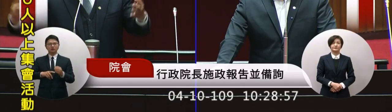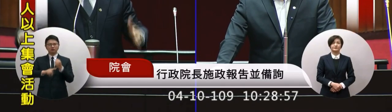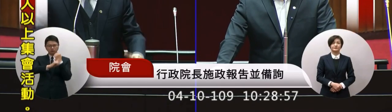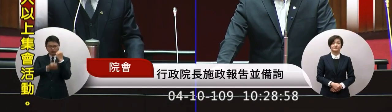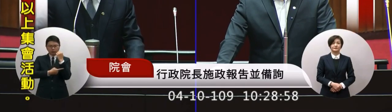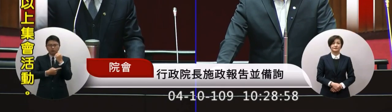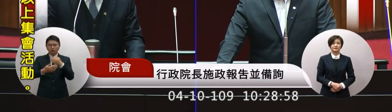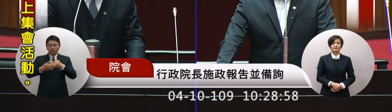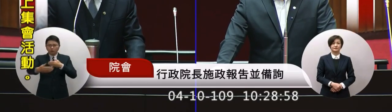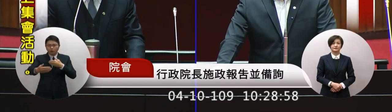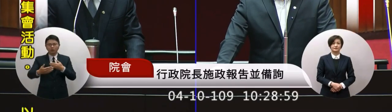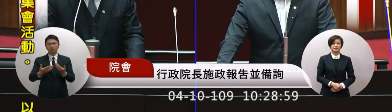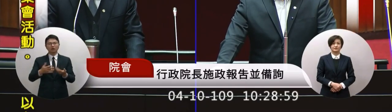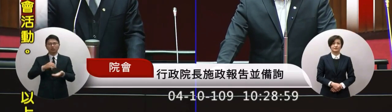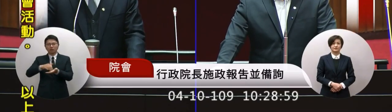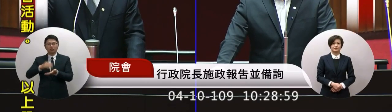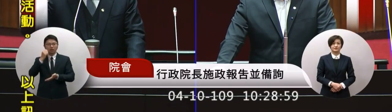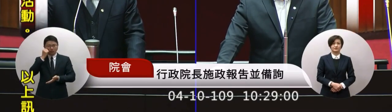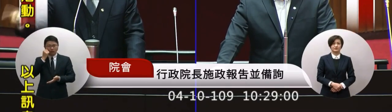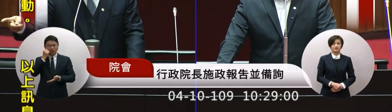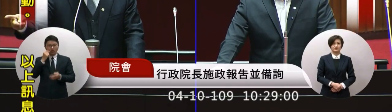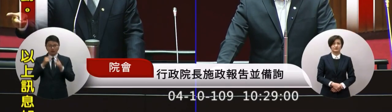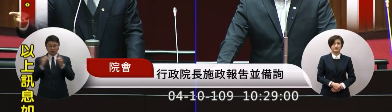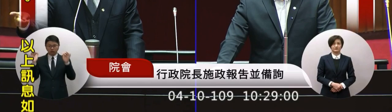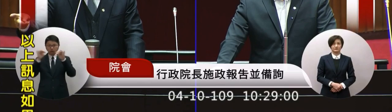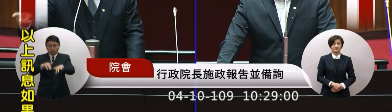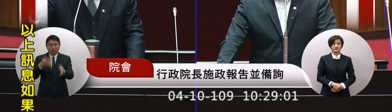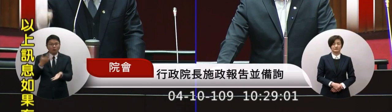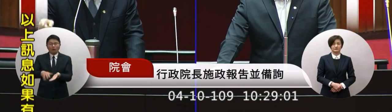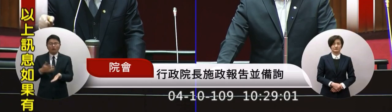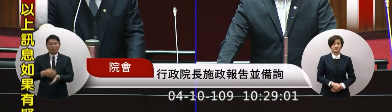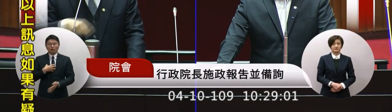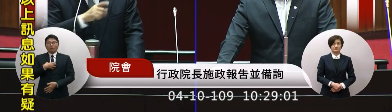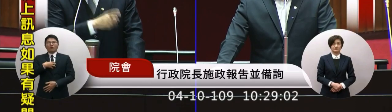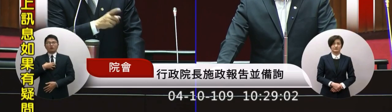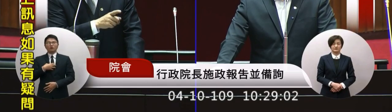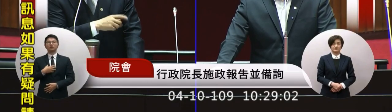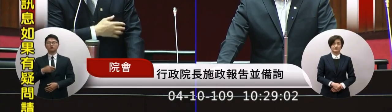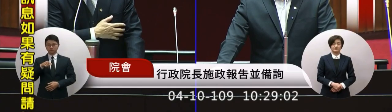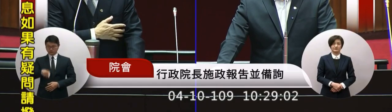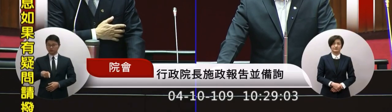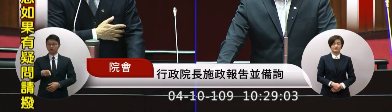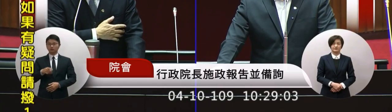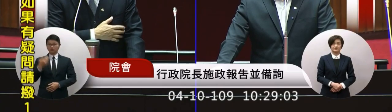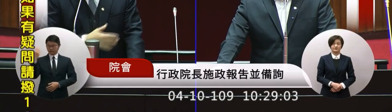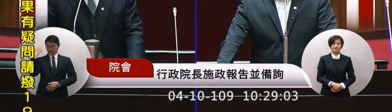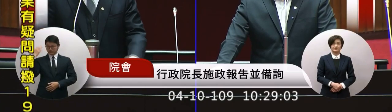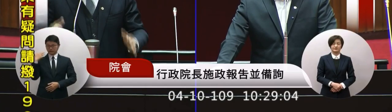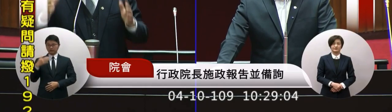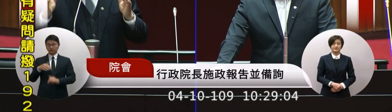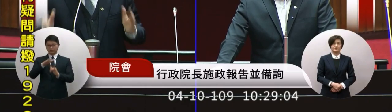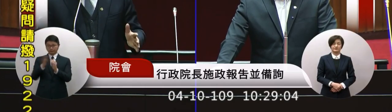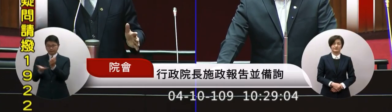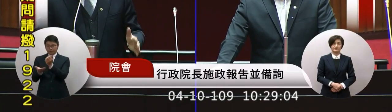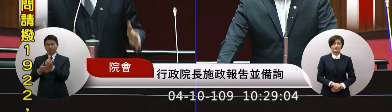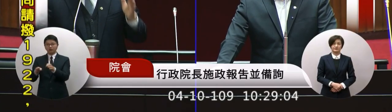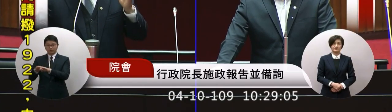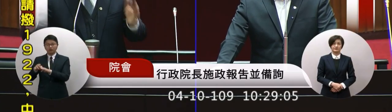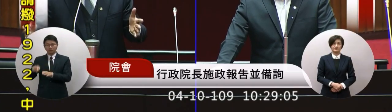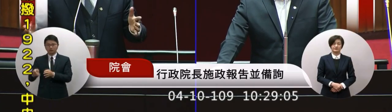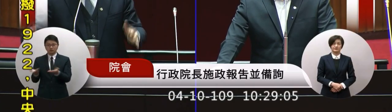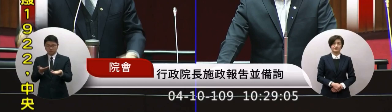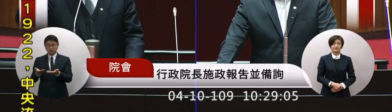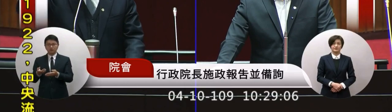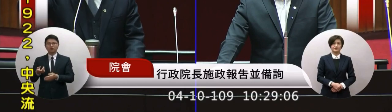不知道會來這麼多人因此有了這個上次的經驗後這一次五一連假我們就經由